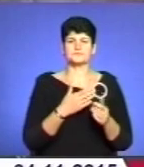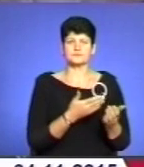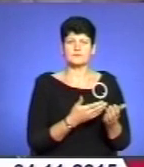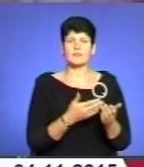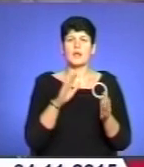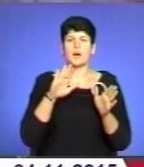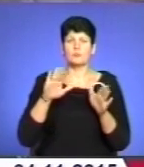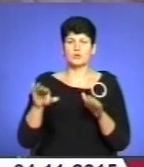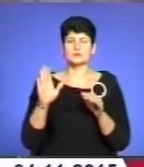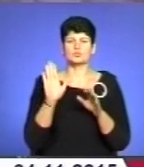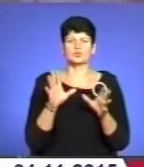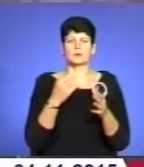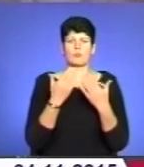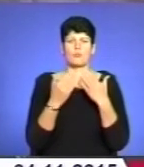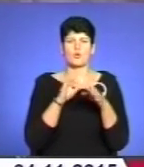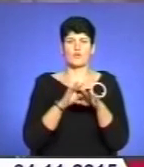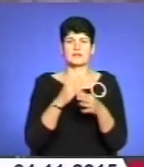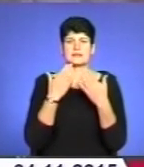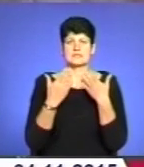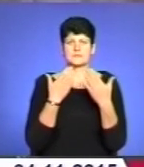буде проводити співбесіда.